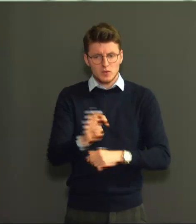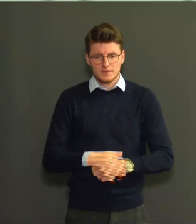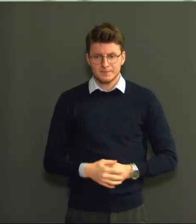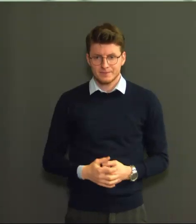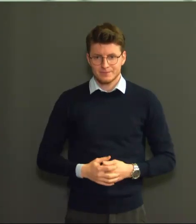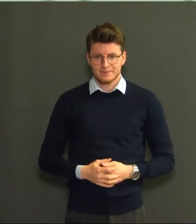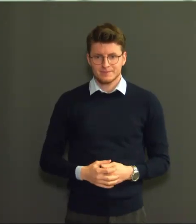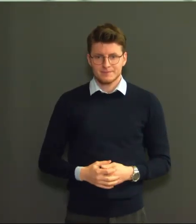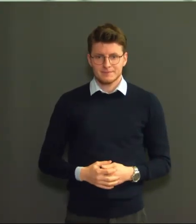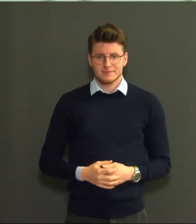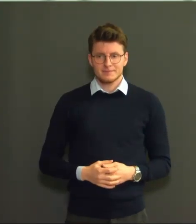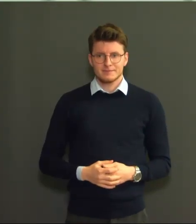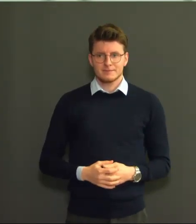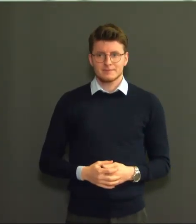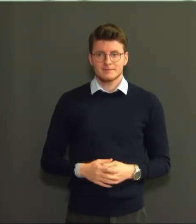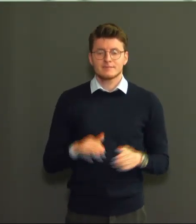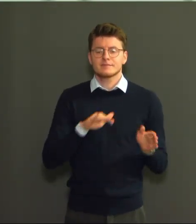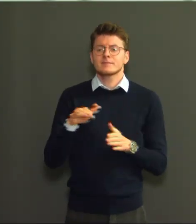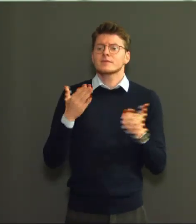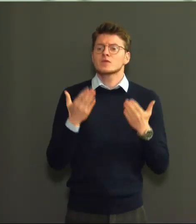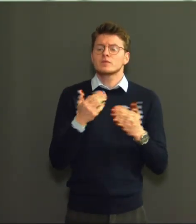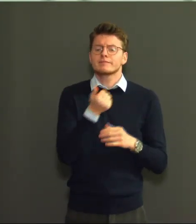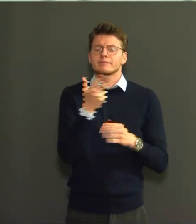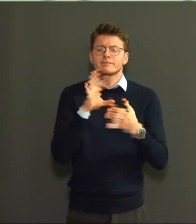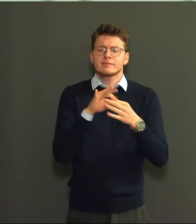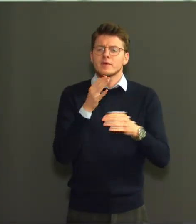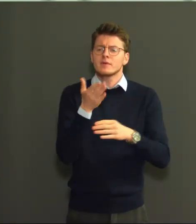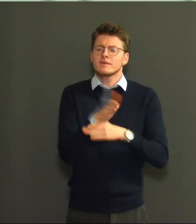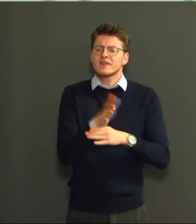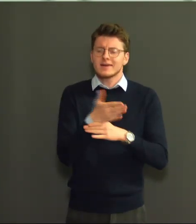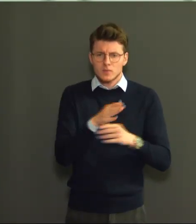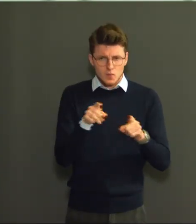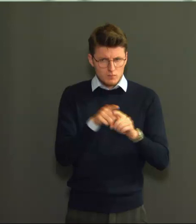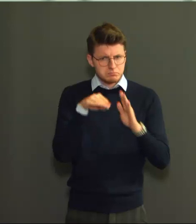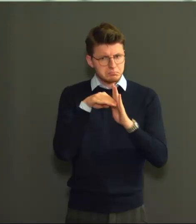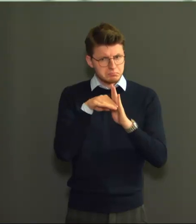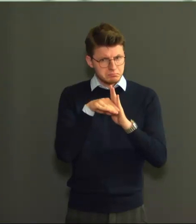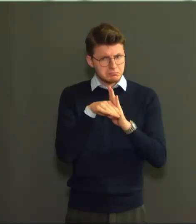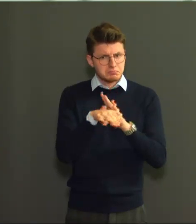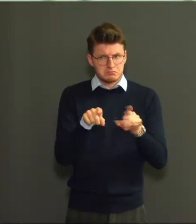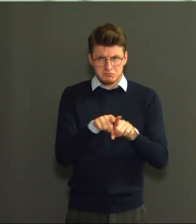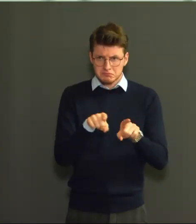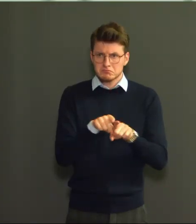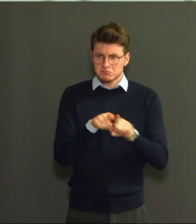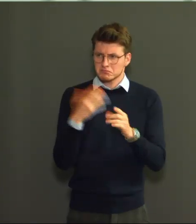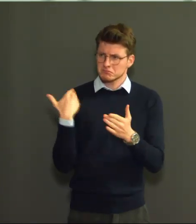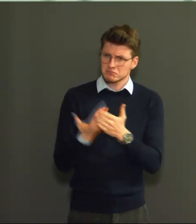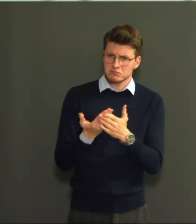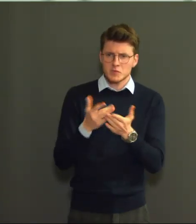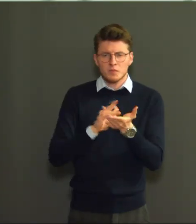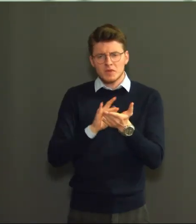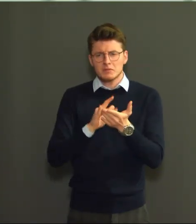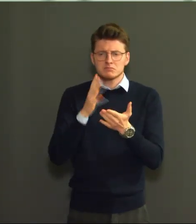De overlijdens tot slot blijven ook verder dalen. Gemiddeld vielen er de afgelopen week 17